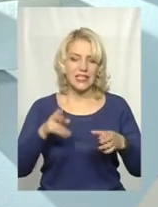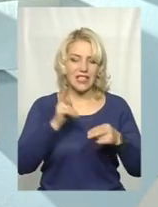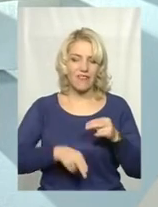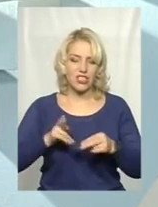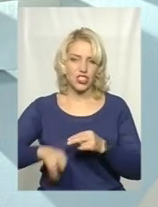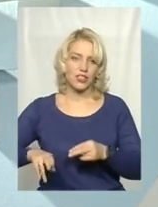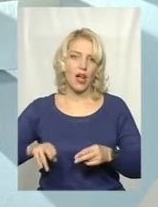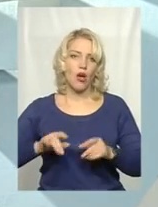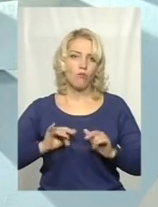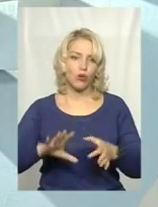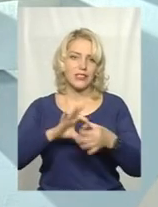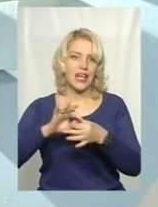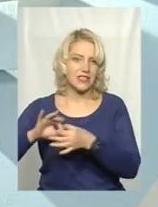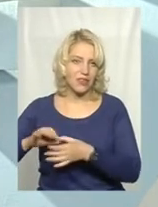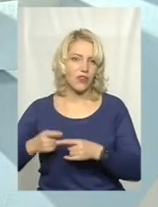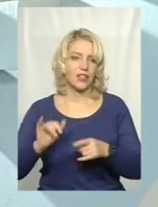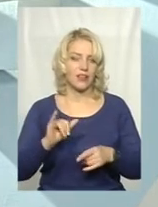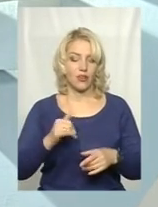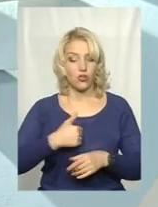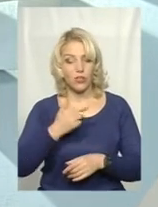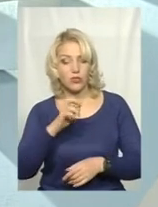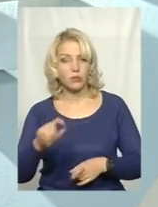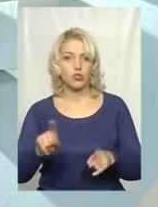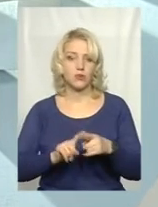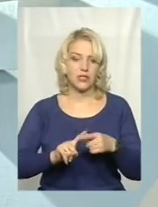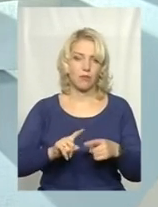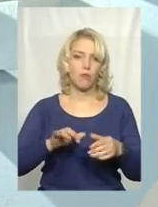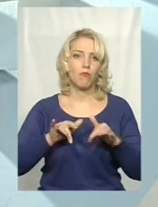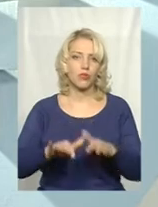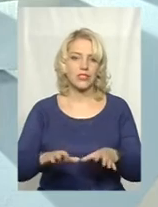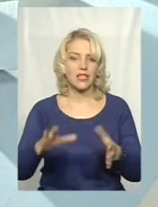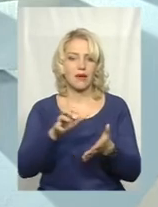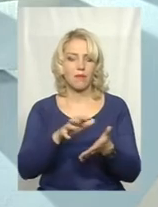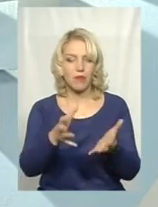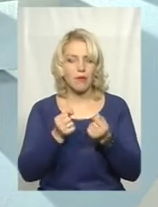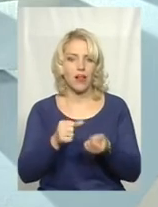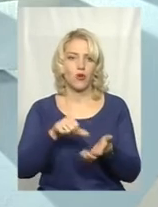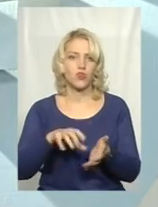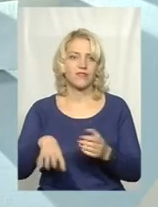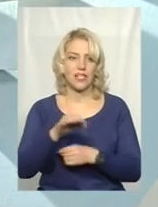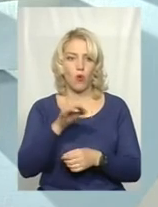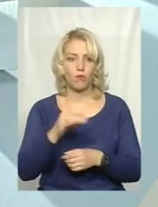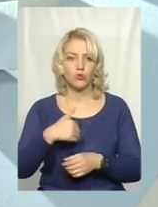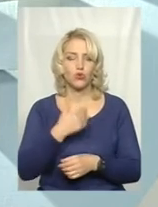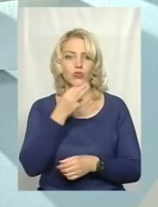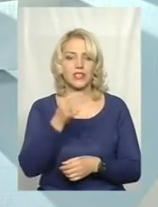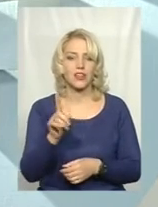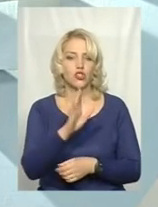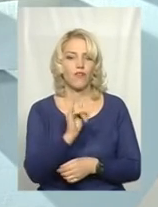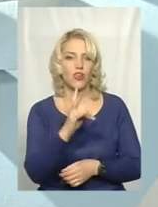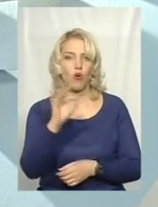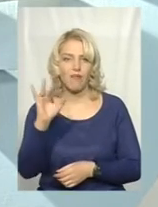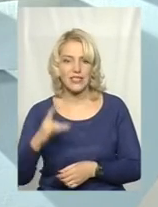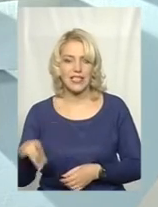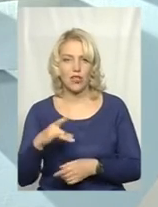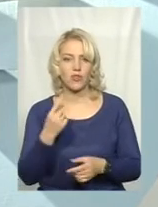цих. І зрозуміло, що нам би хотілося, щоб в цих процесах приймала участь уся область. Я, до речі, хочу сказати, що в Вінковецькому районі на